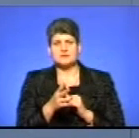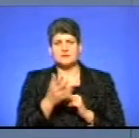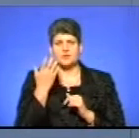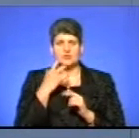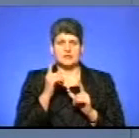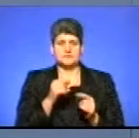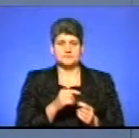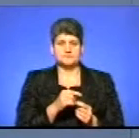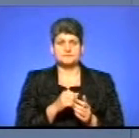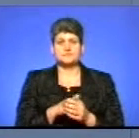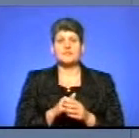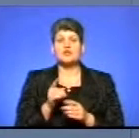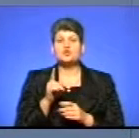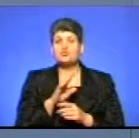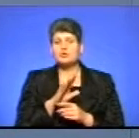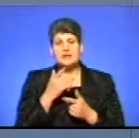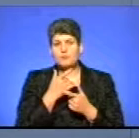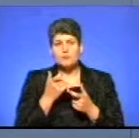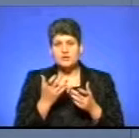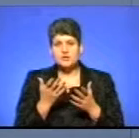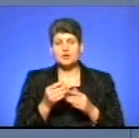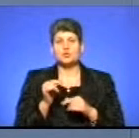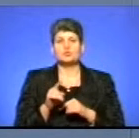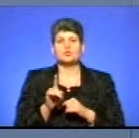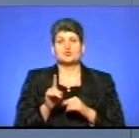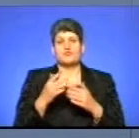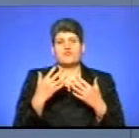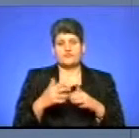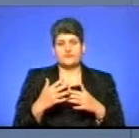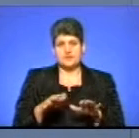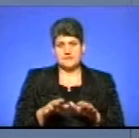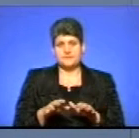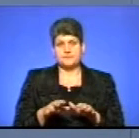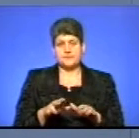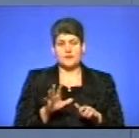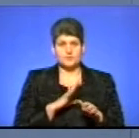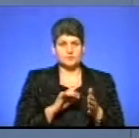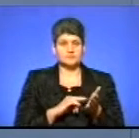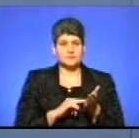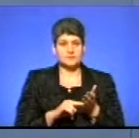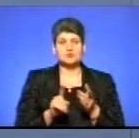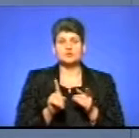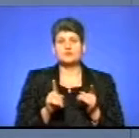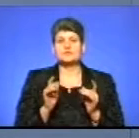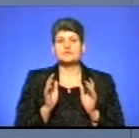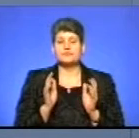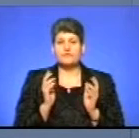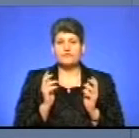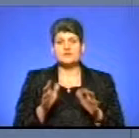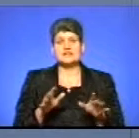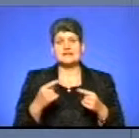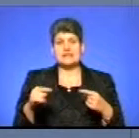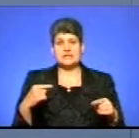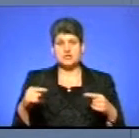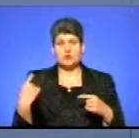він і рухався. Чому не попереджаємо? Тому що вже, як ви зазначили, інші